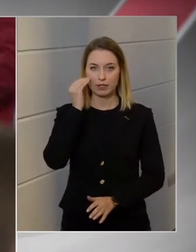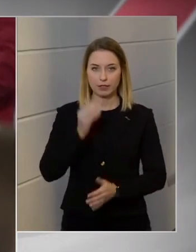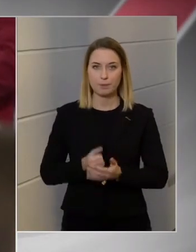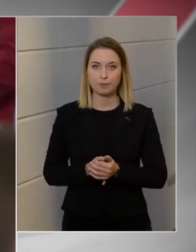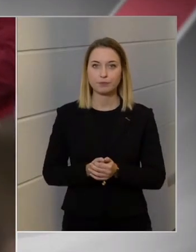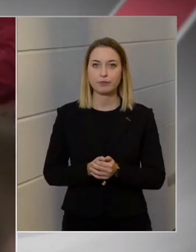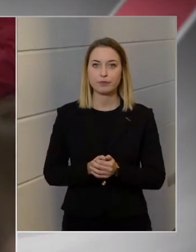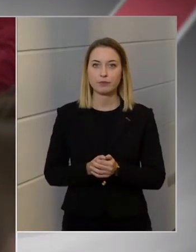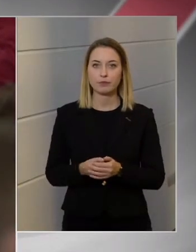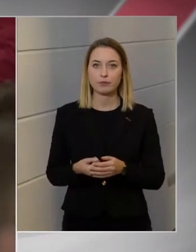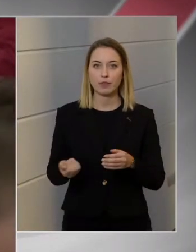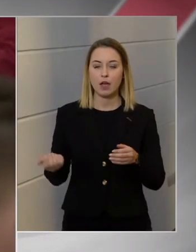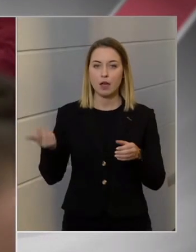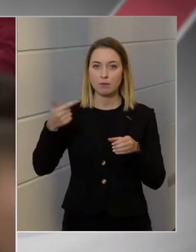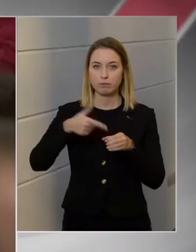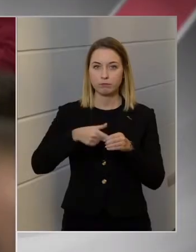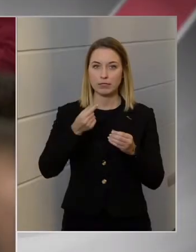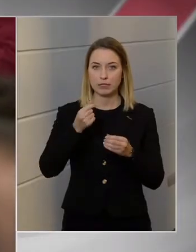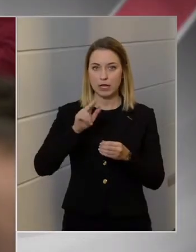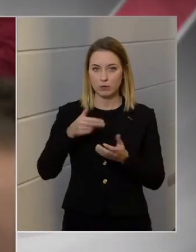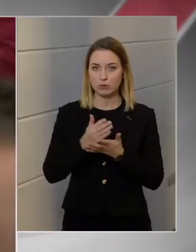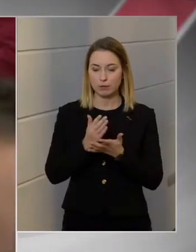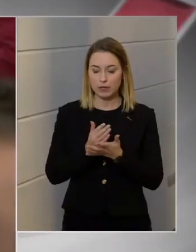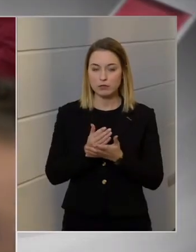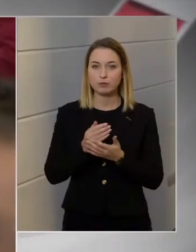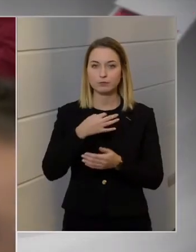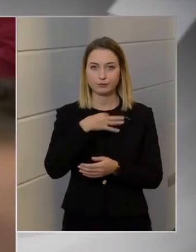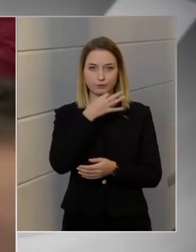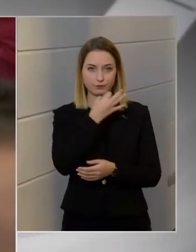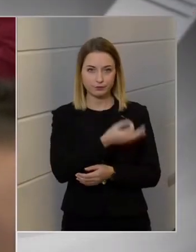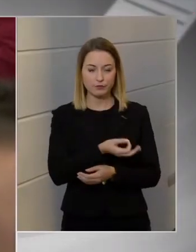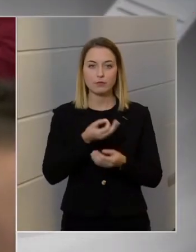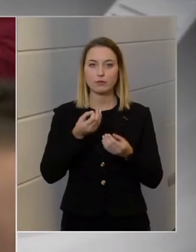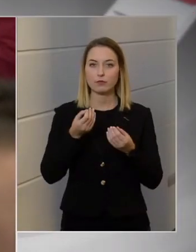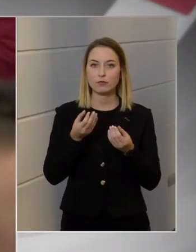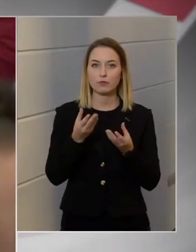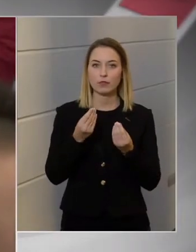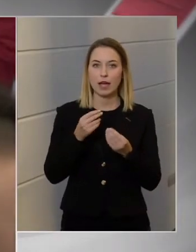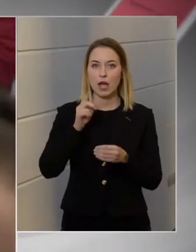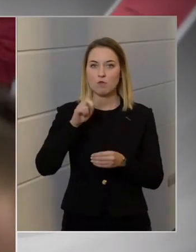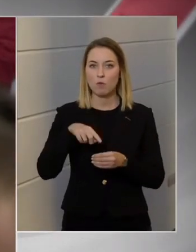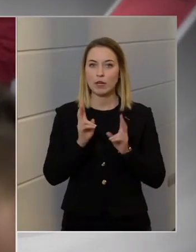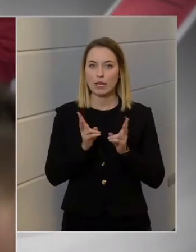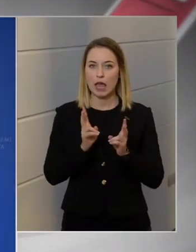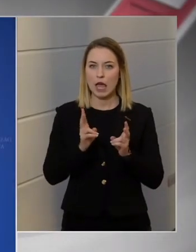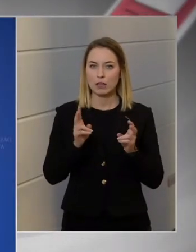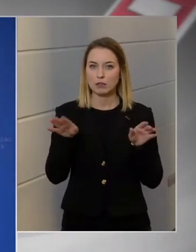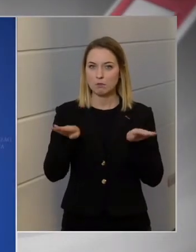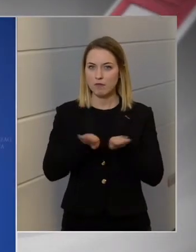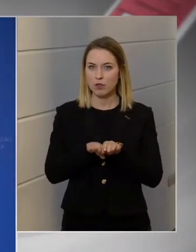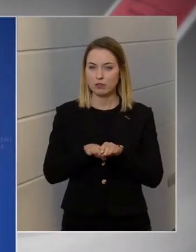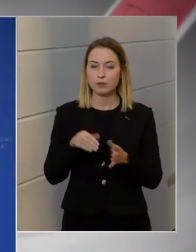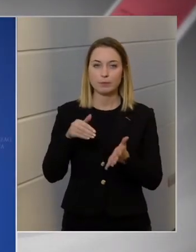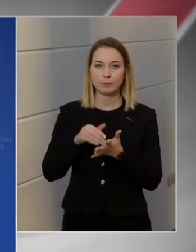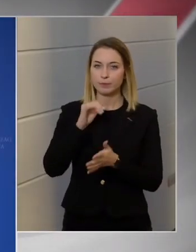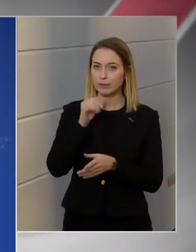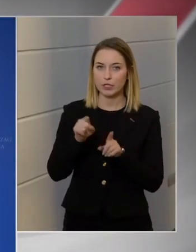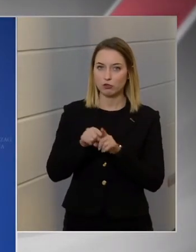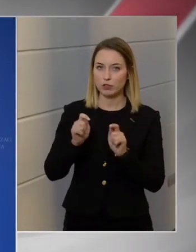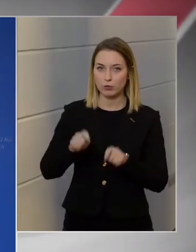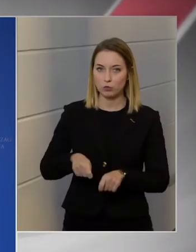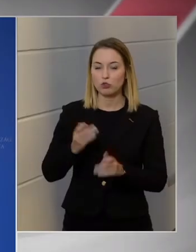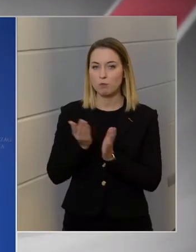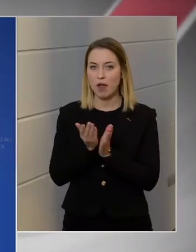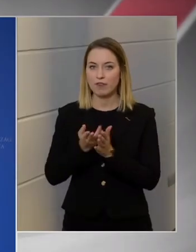esett már a benzinárról. A kérdésem az az, hogy hány forint az, aminél befogyaszthatják? Nincs ilyen döntés. Megfelelő jogi megoldást